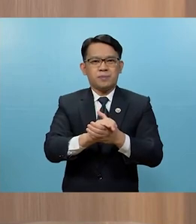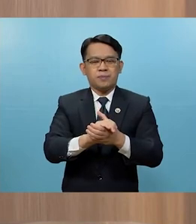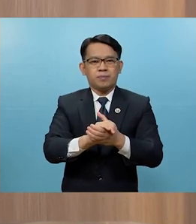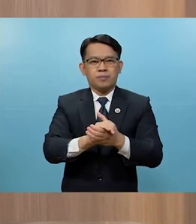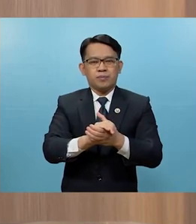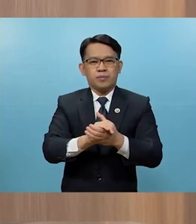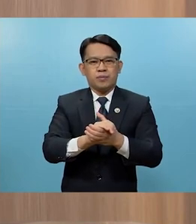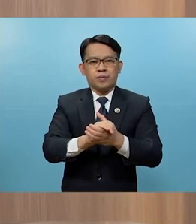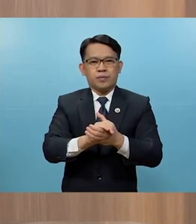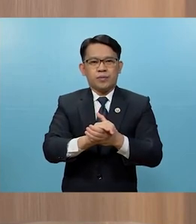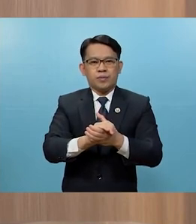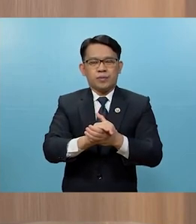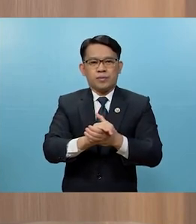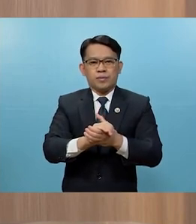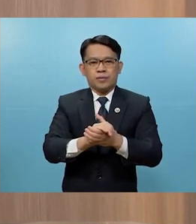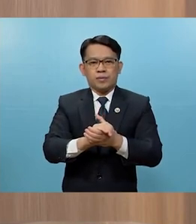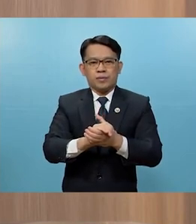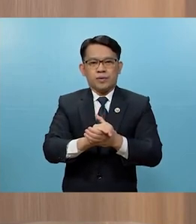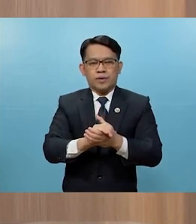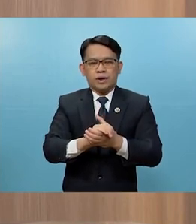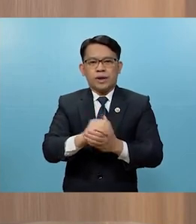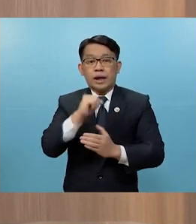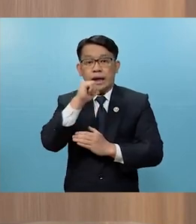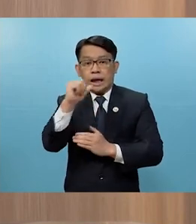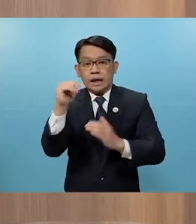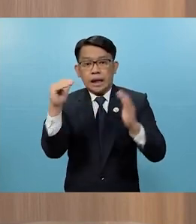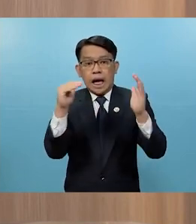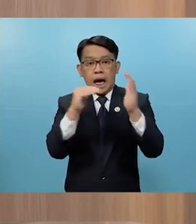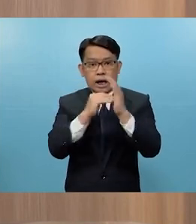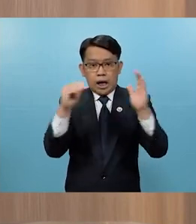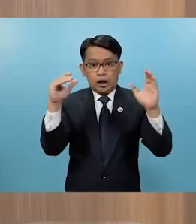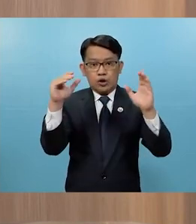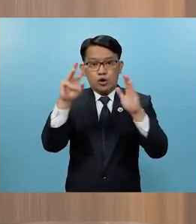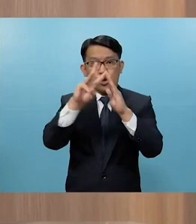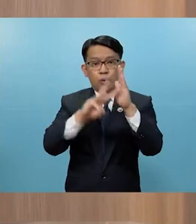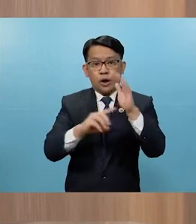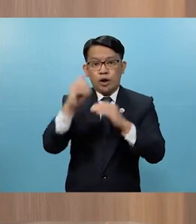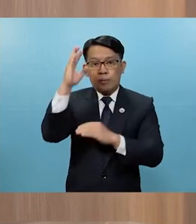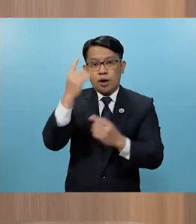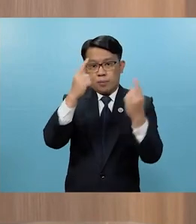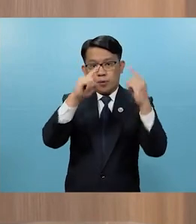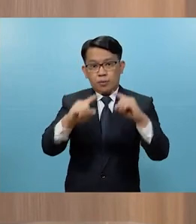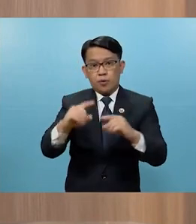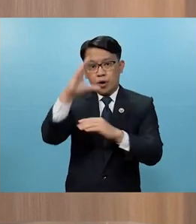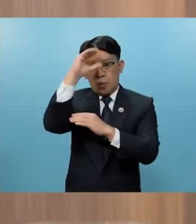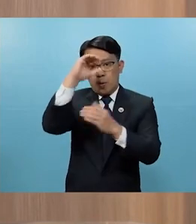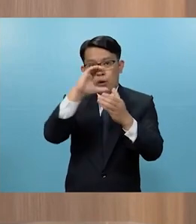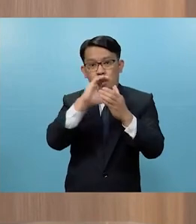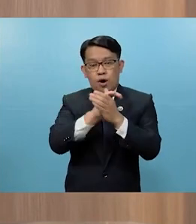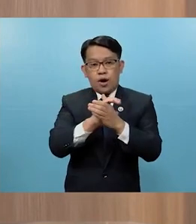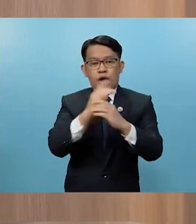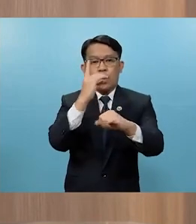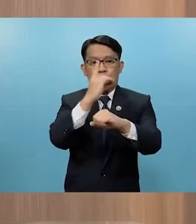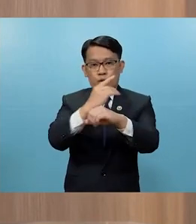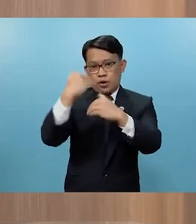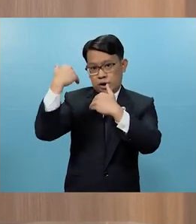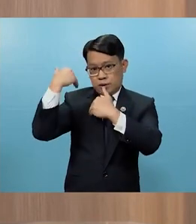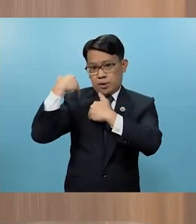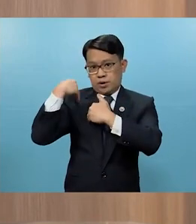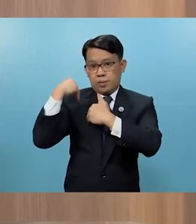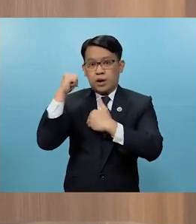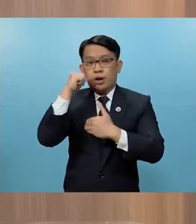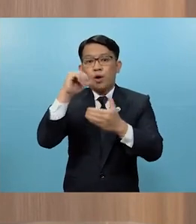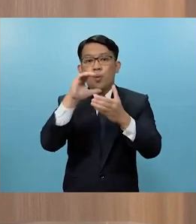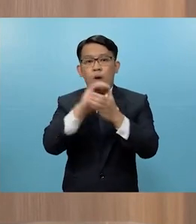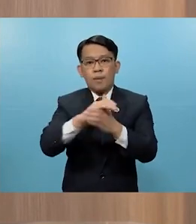Kailanman at hindi naman sumasalungat sa mga aral ng Panginoon Diyos ang ipinatutupad ng lalaki ay nananagot po ang asawang babae na